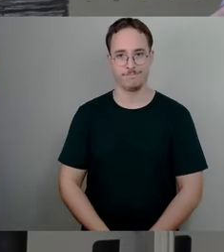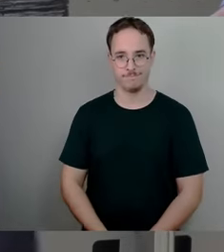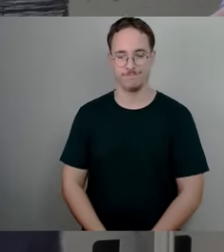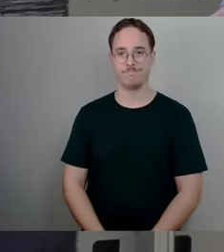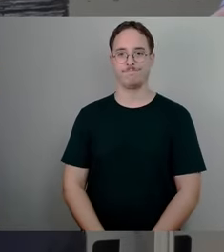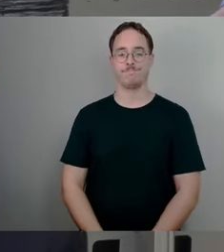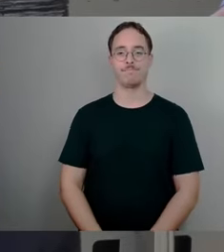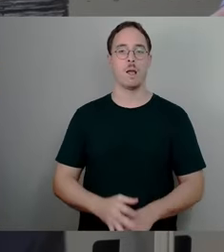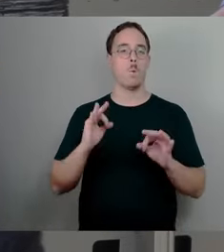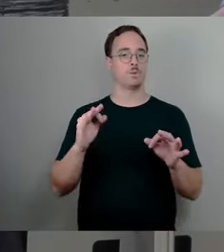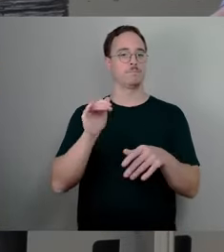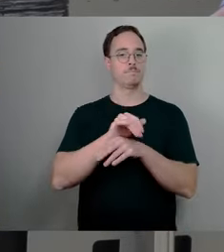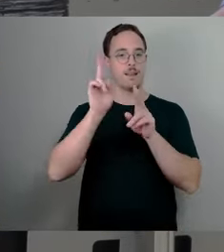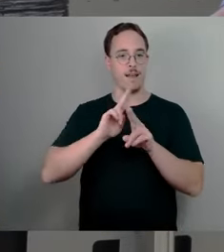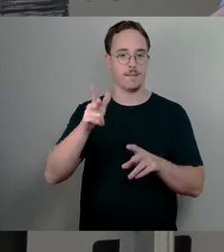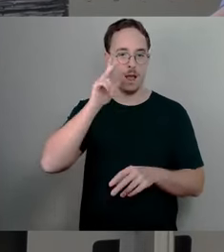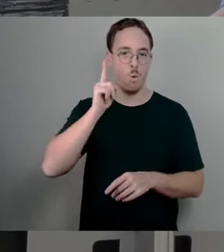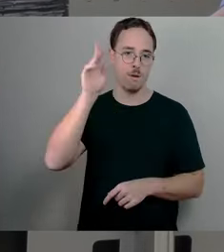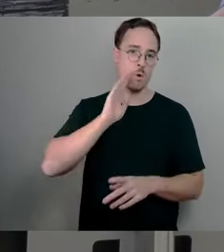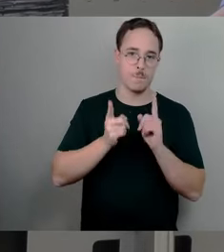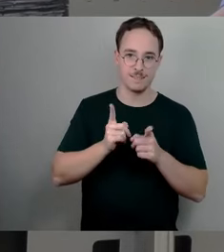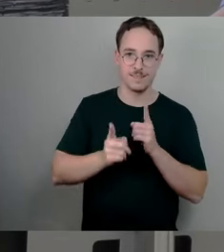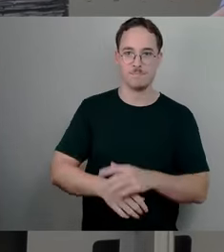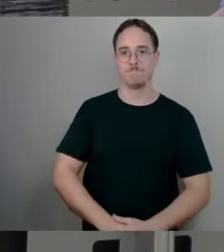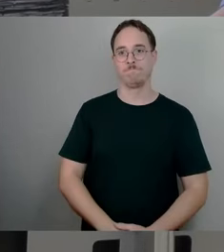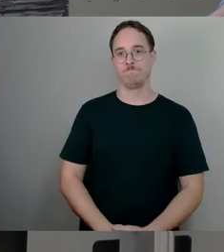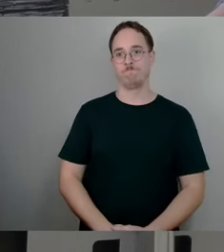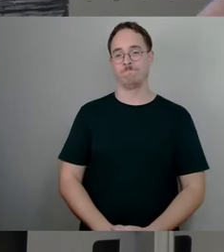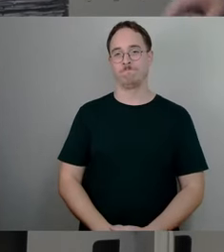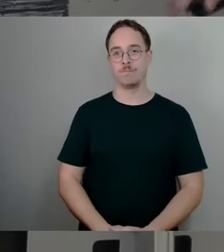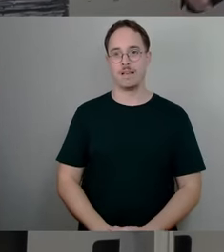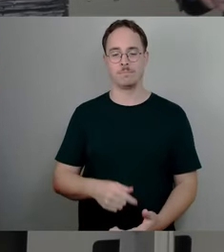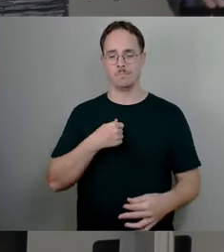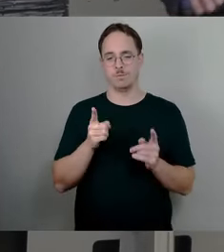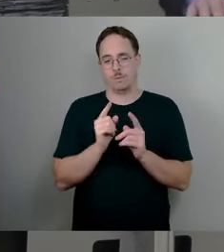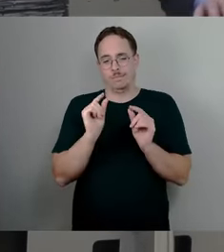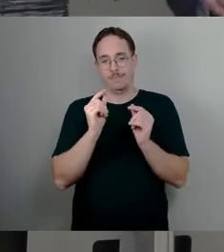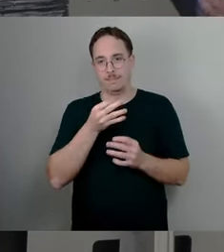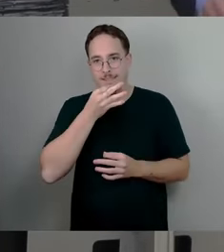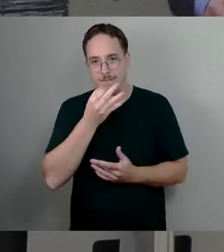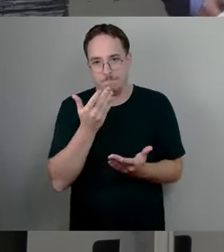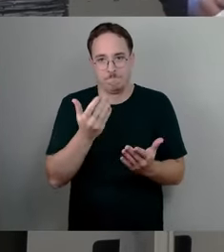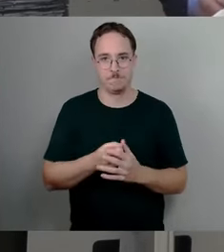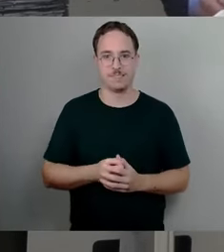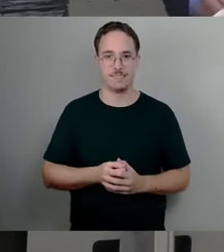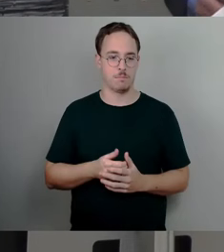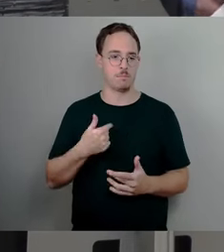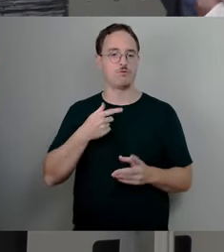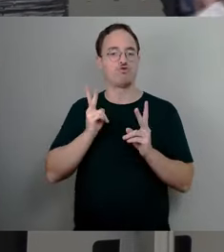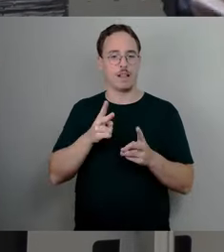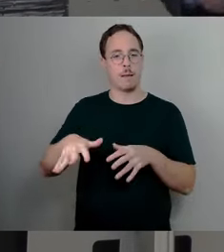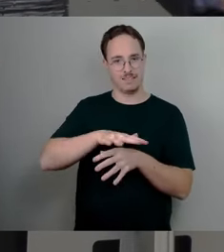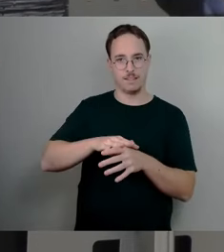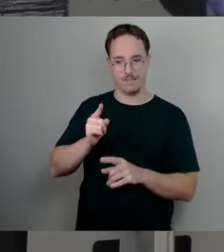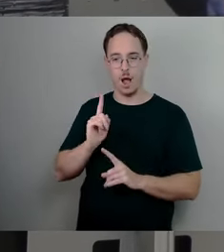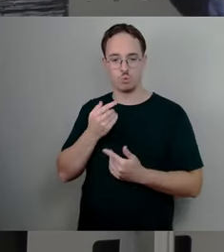sehr geehrter Herr Oberbürgermeister, ich sage es mal so salopp, wie es in unserem Stadtbezirk auch gesagt wird, Kühn